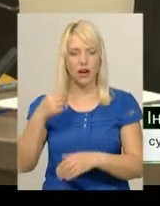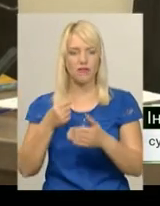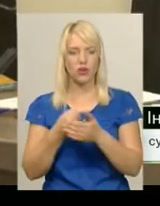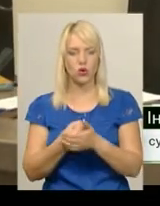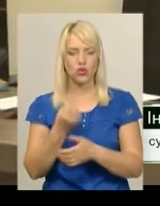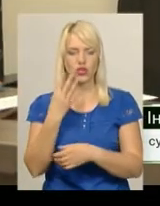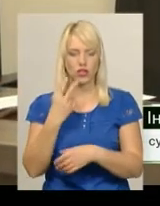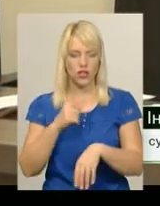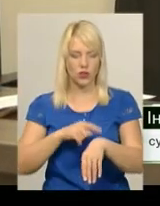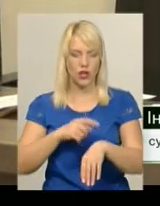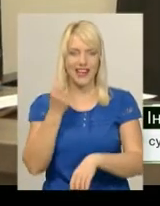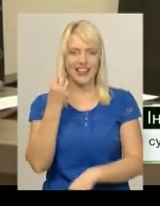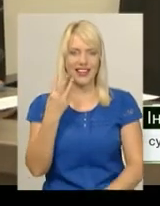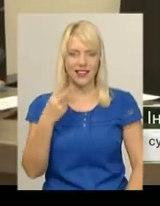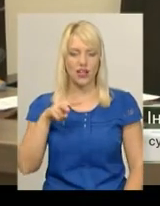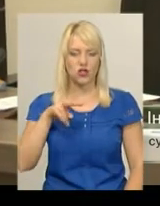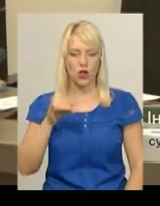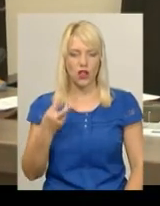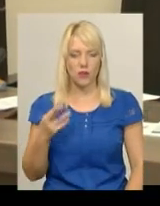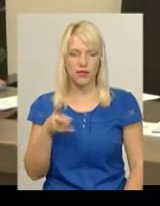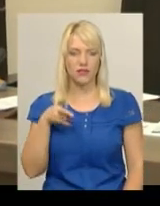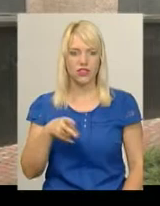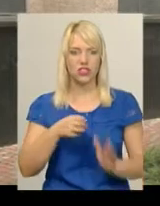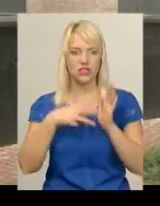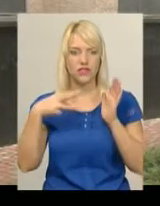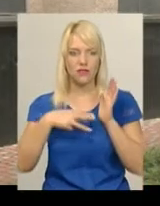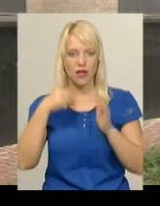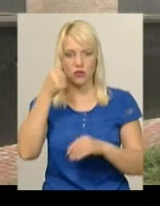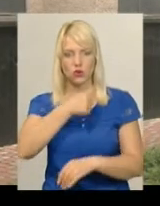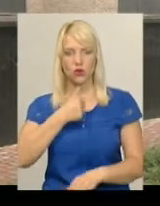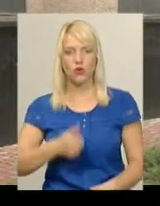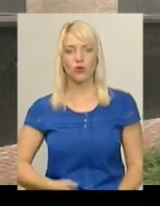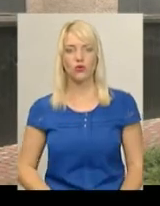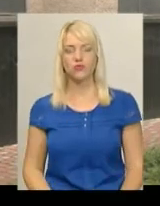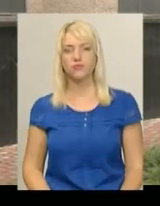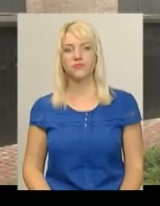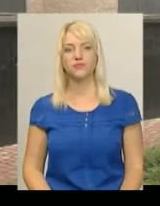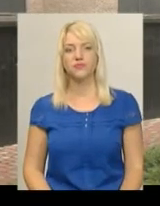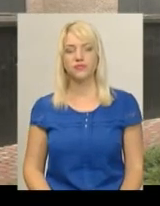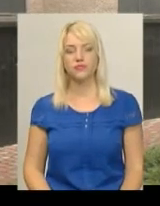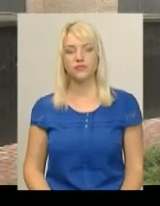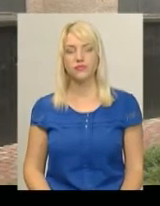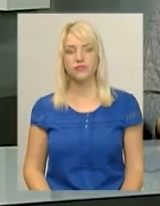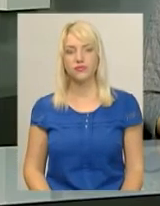13 липня 2018 року. Ольга Нісміанова, Віктор Кривий, Новини, Поділля, Центр.